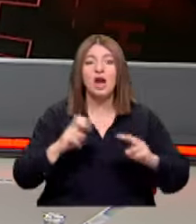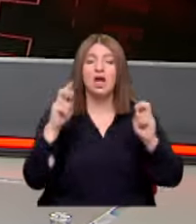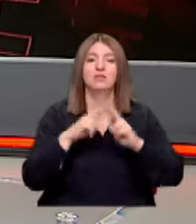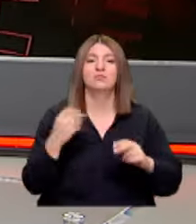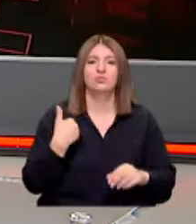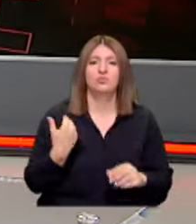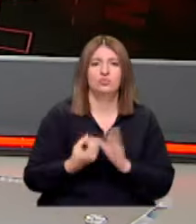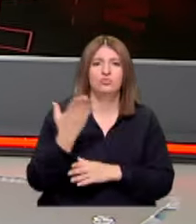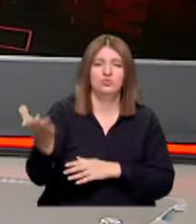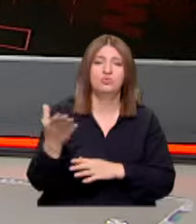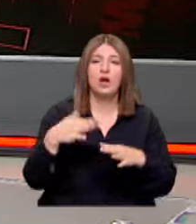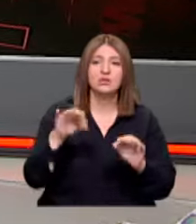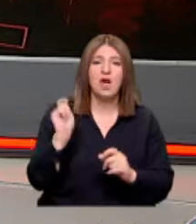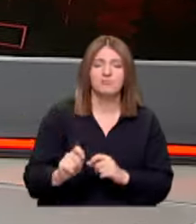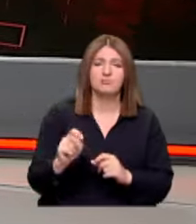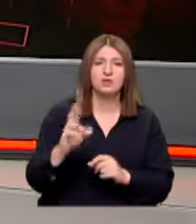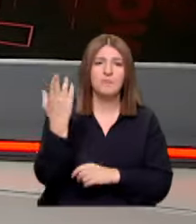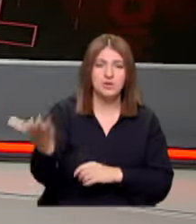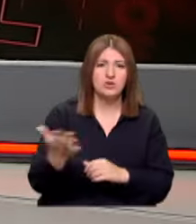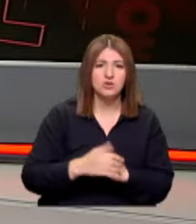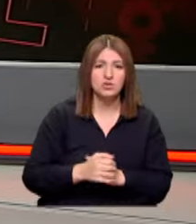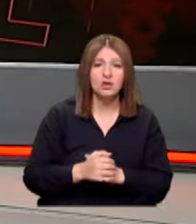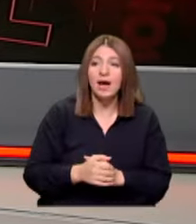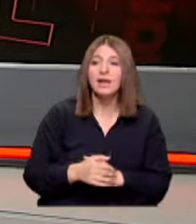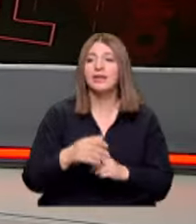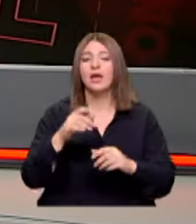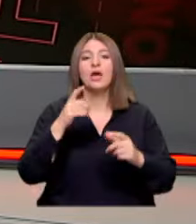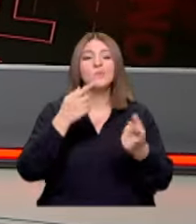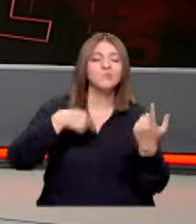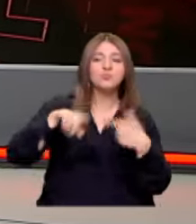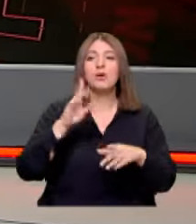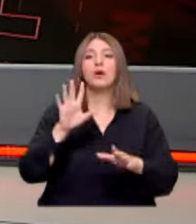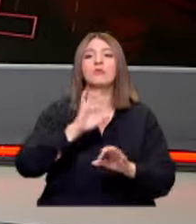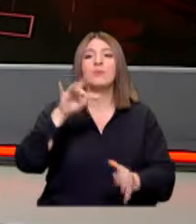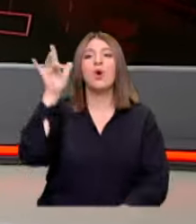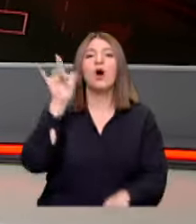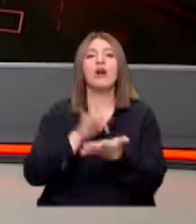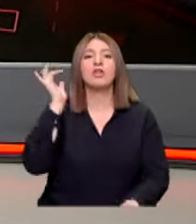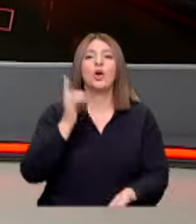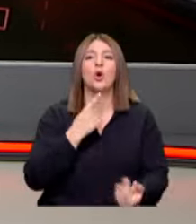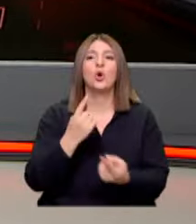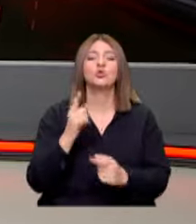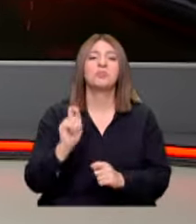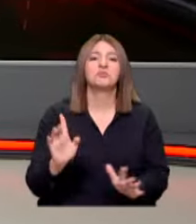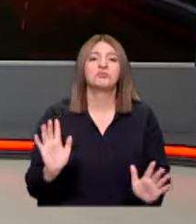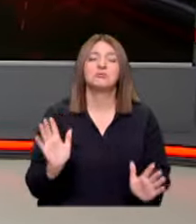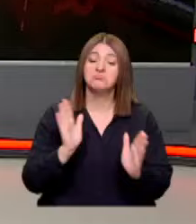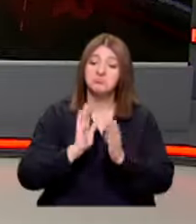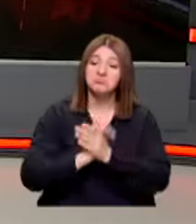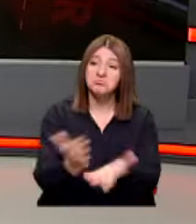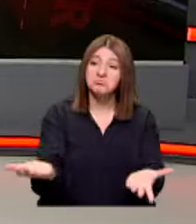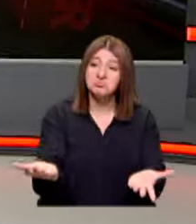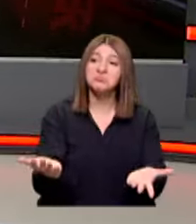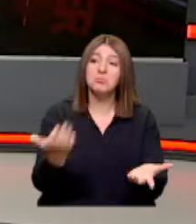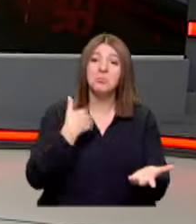kuruluşu tarafından hazırlanmış bir rapor Hani eğip bükmeden kitabın ortasından konuşmuşlar Tebrik etmek